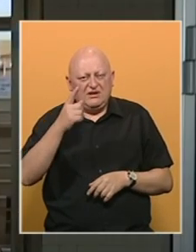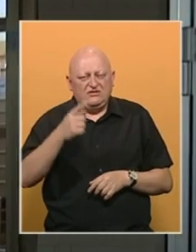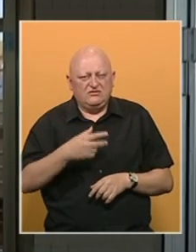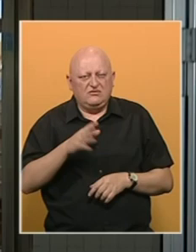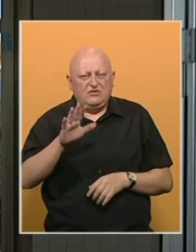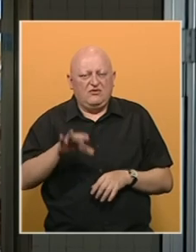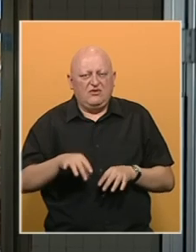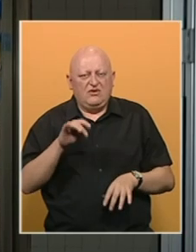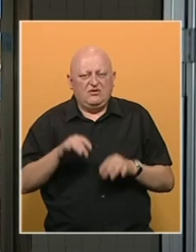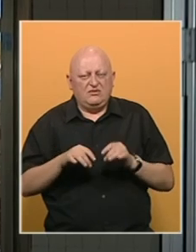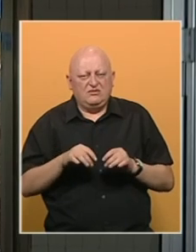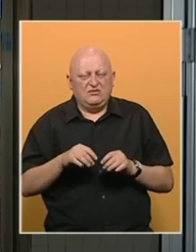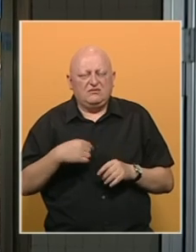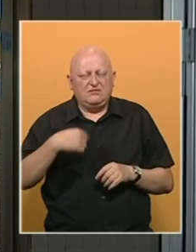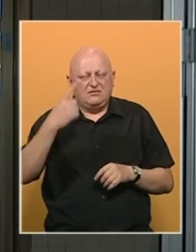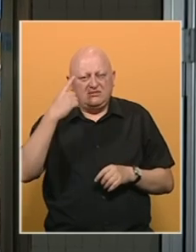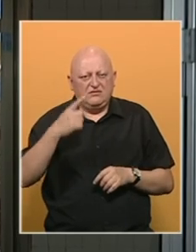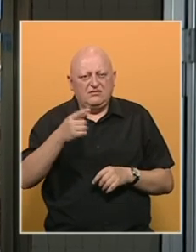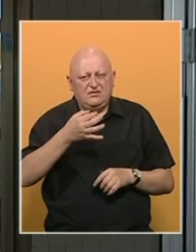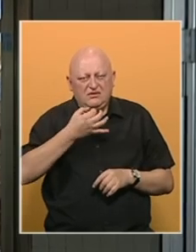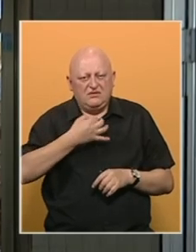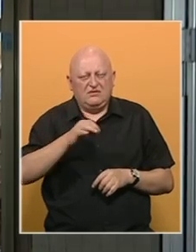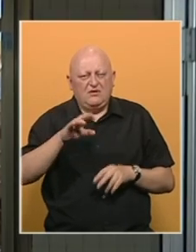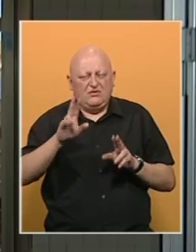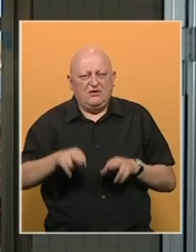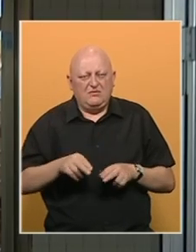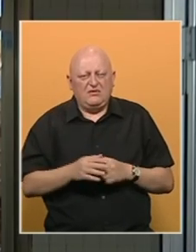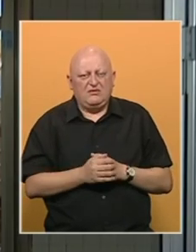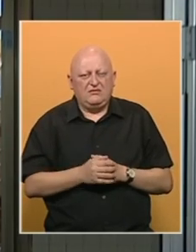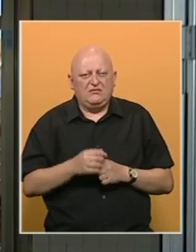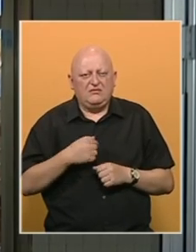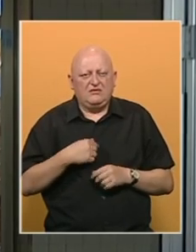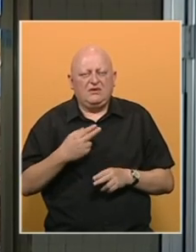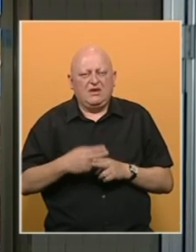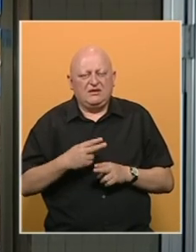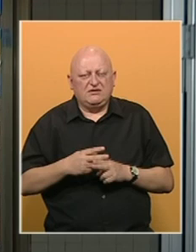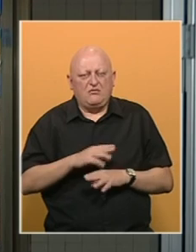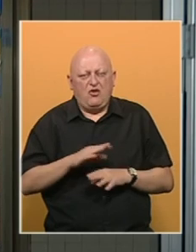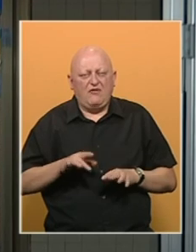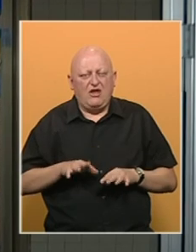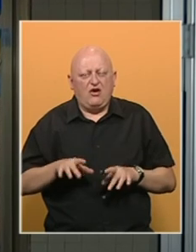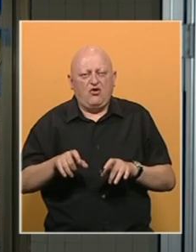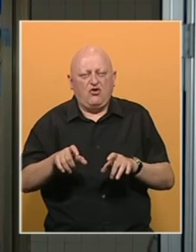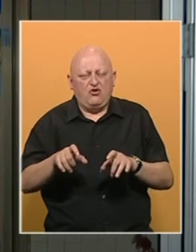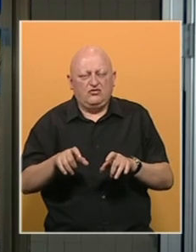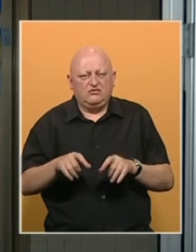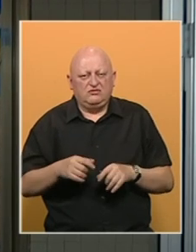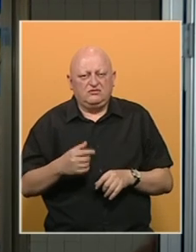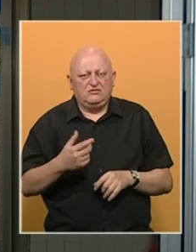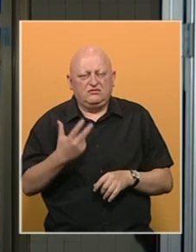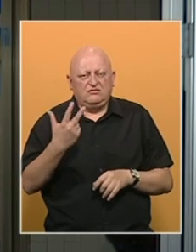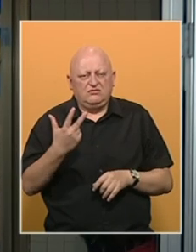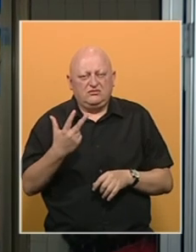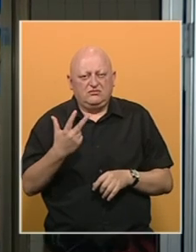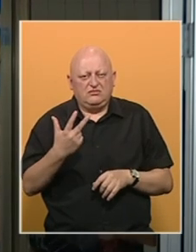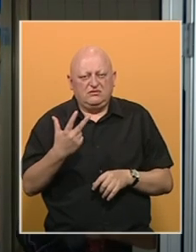izboru i smatram da oni to i najbolji iznaju. Ja sam prebolovala koronu u trećoj